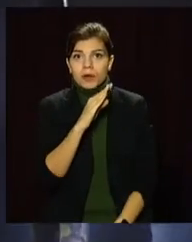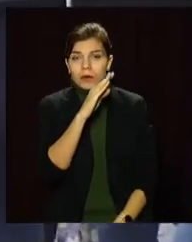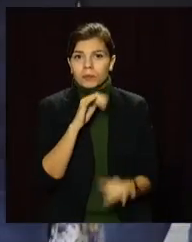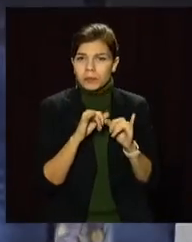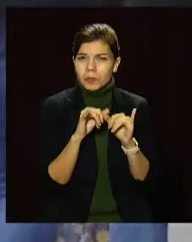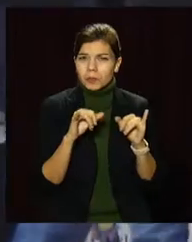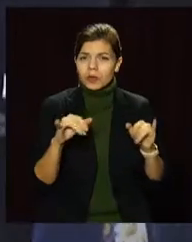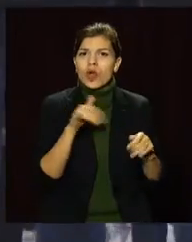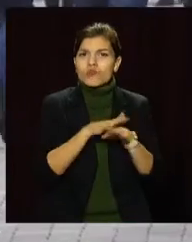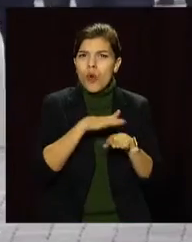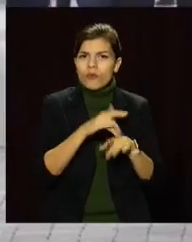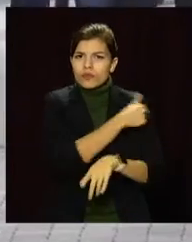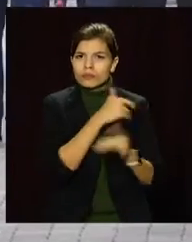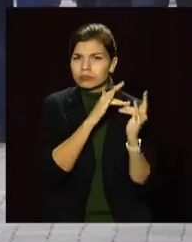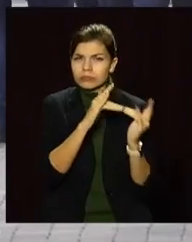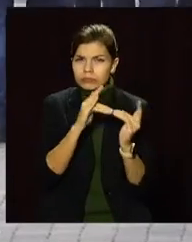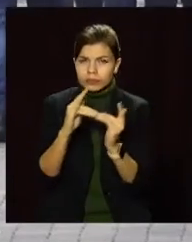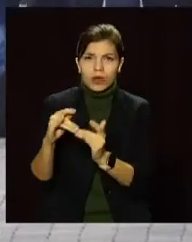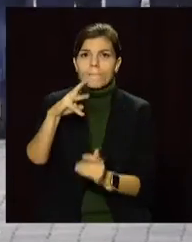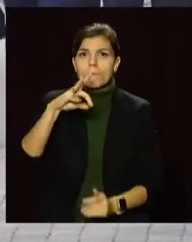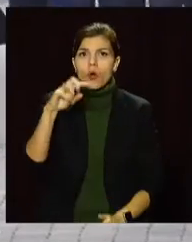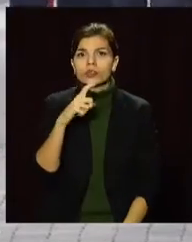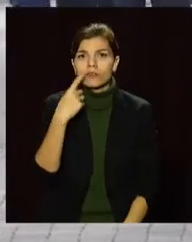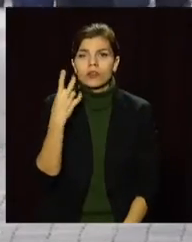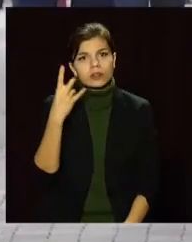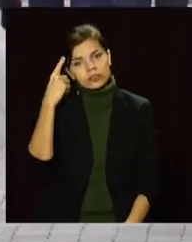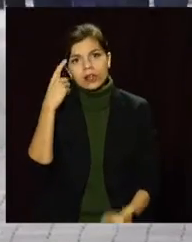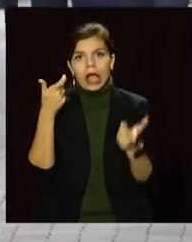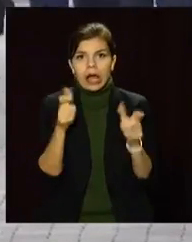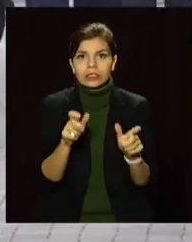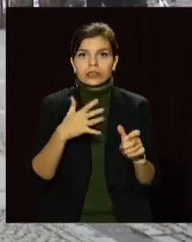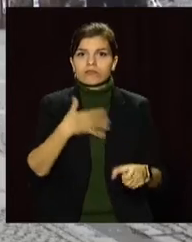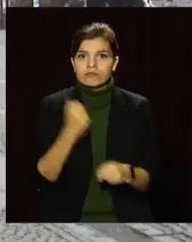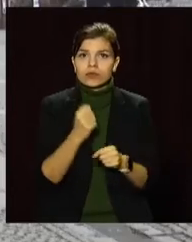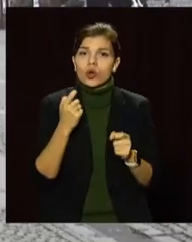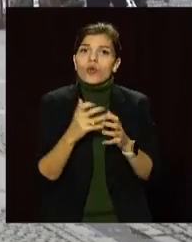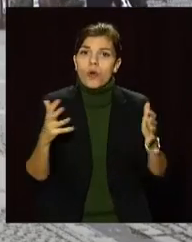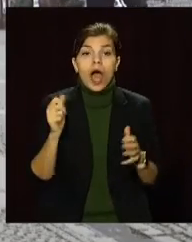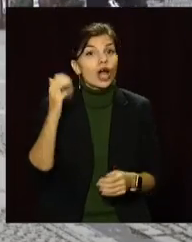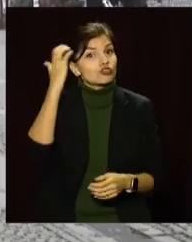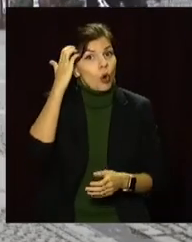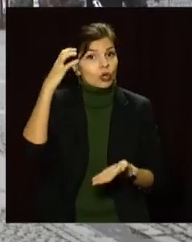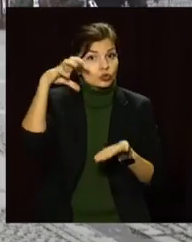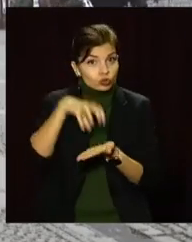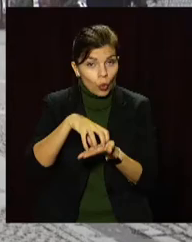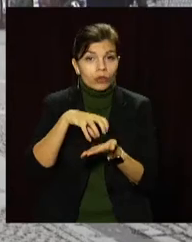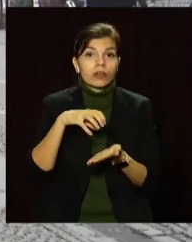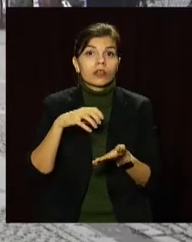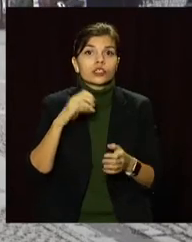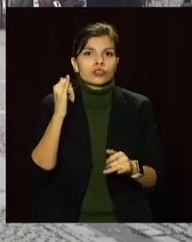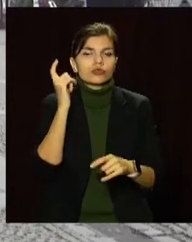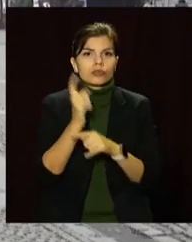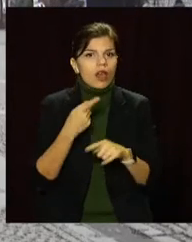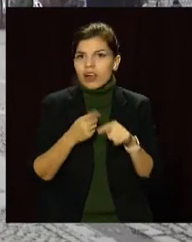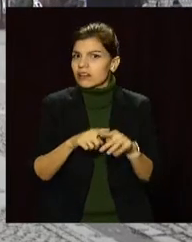заповнюваність ліжок у МОЗ почали говорити про поселення карантину. А ось ведення чорної зони жорсткими заборонами